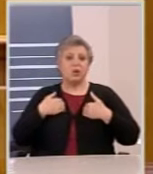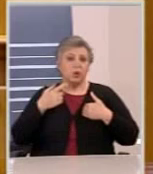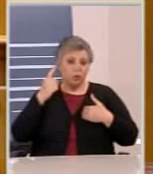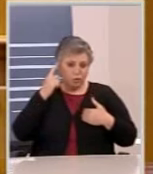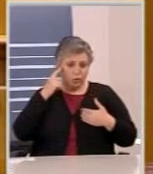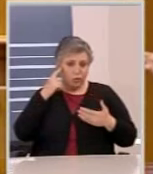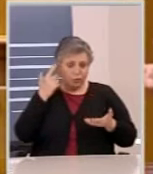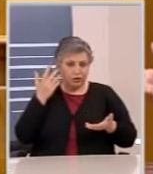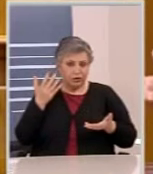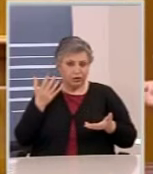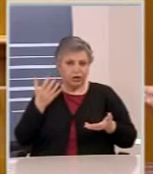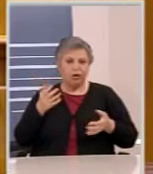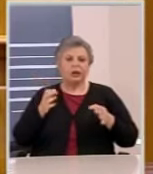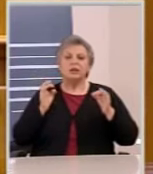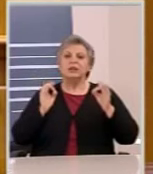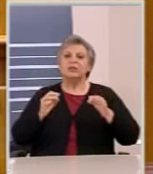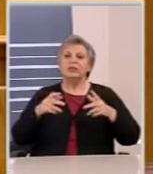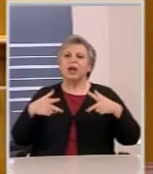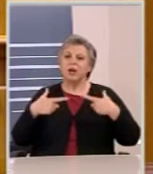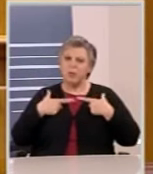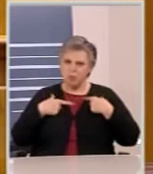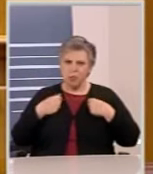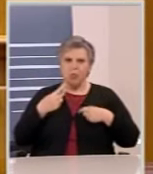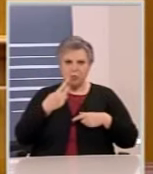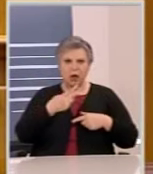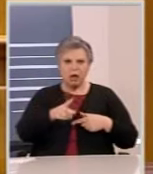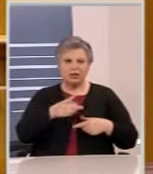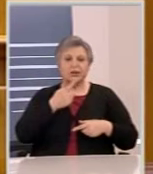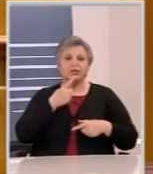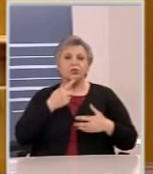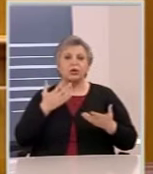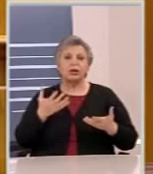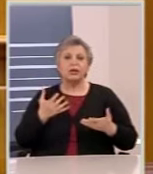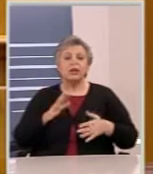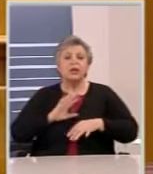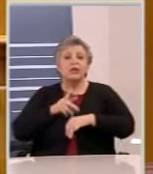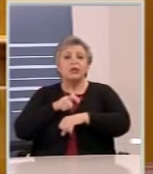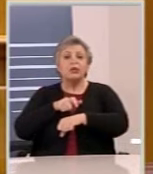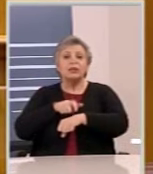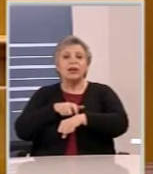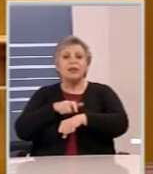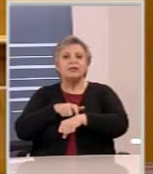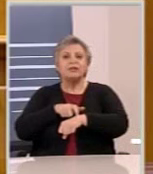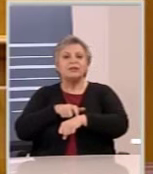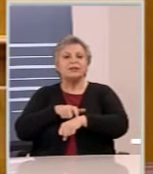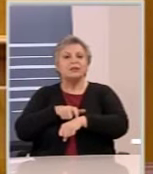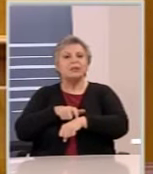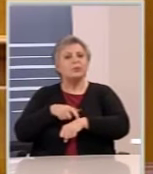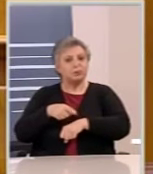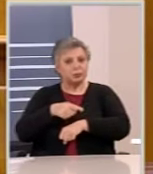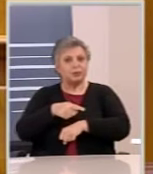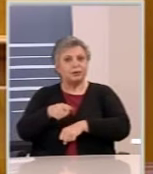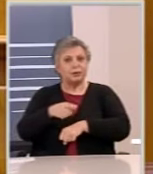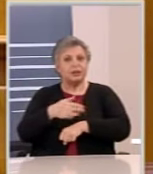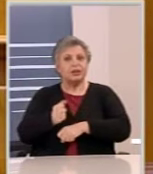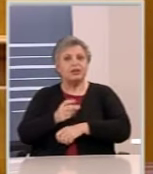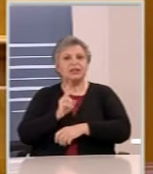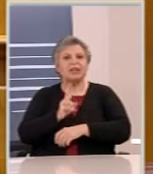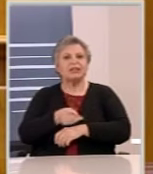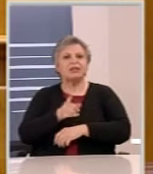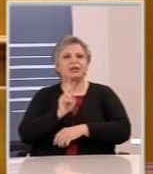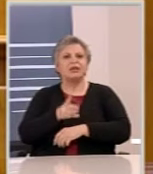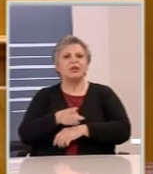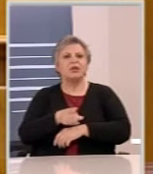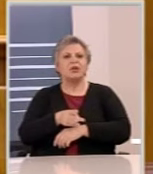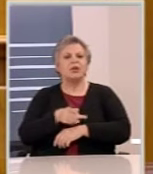συνομολογούν ακόμα και στελέχη σας, ότι σήμερα τώρα βρίσκεστε μπροστά σε ένα κίνδυνο να γίνεται η γραφική του χωριού.